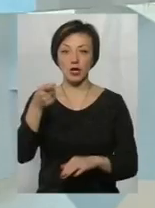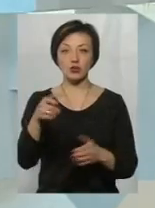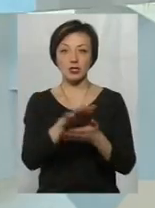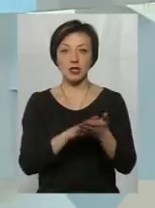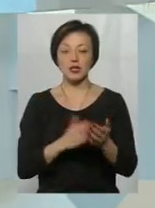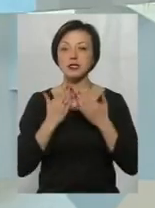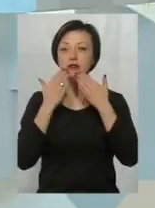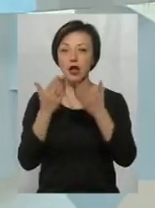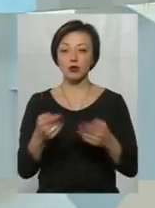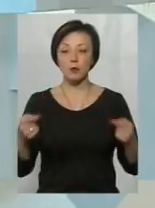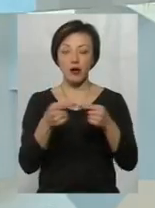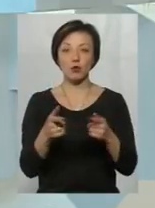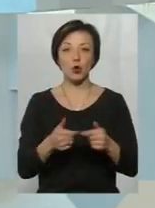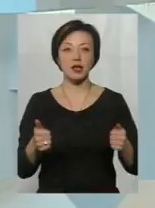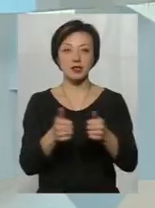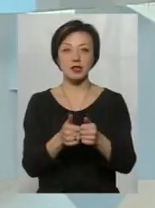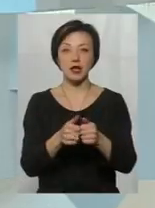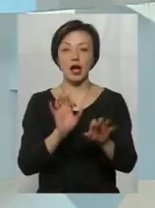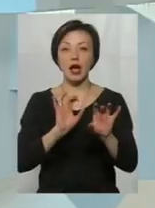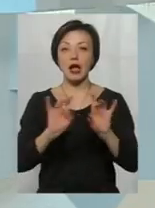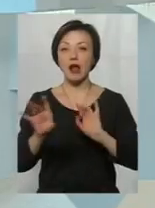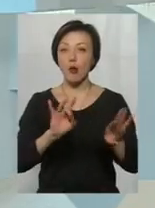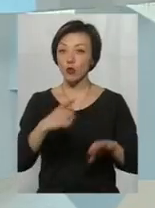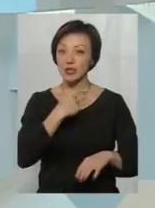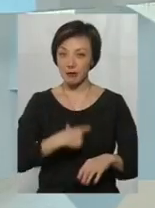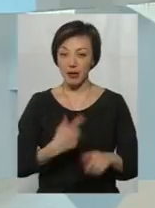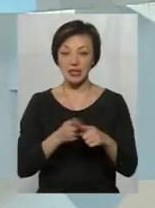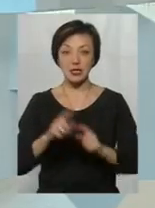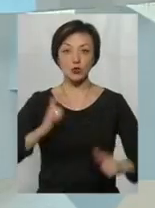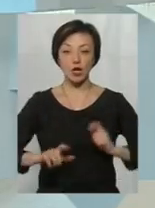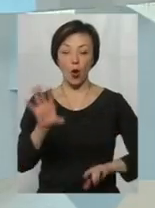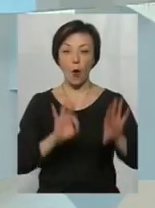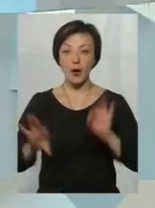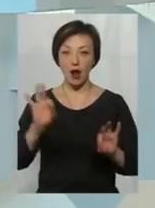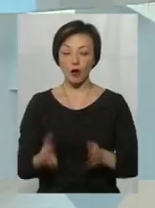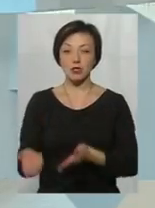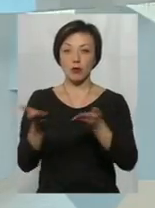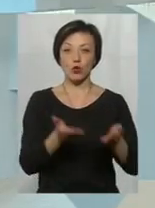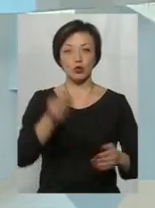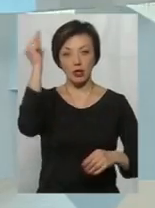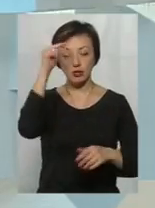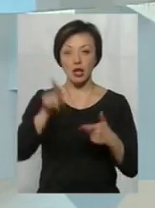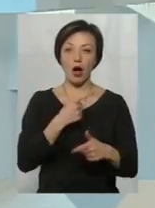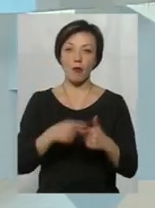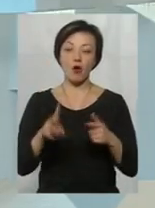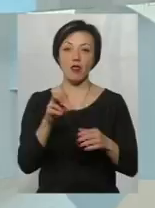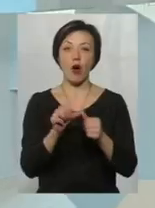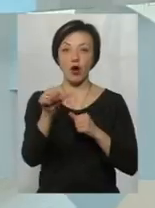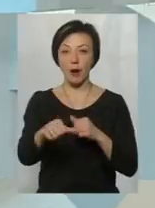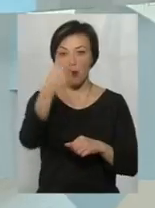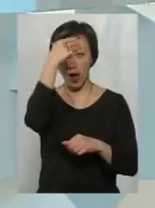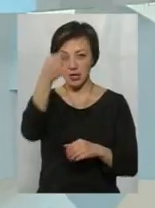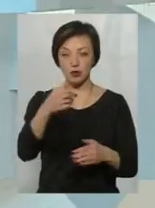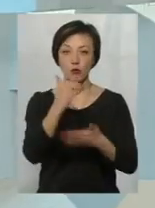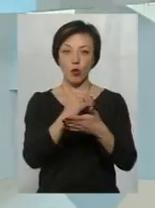звертаються до певної організації, рекламують себе, цих студентів обирають і запрошують на навчання або на окрему магістрську